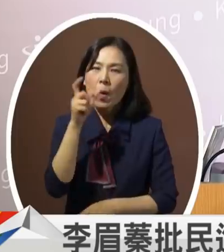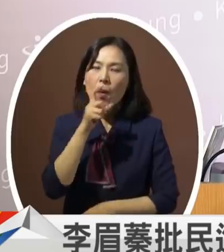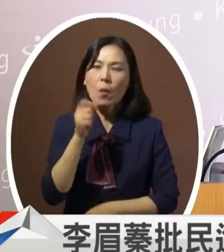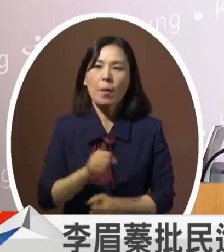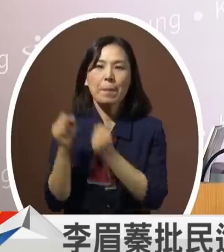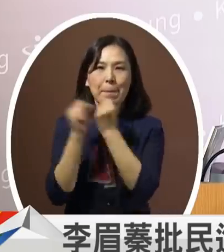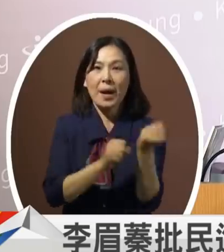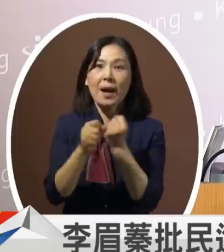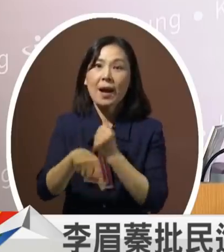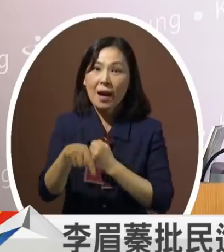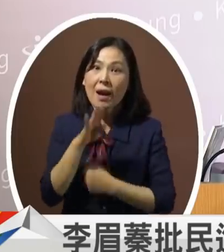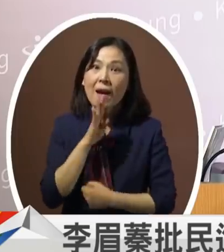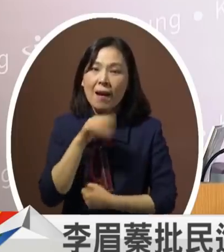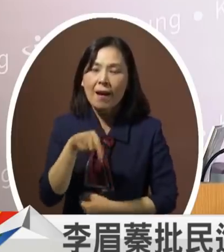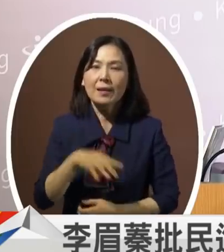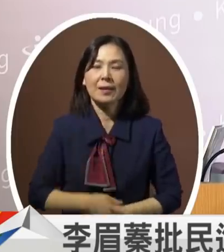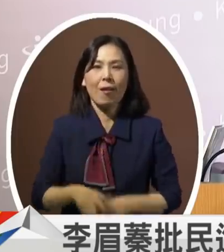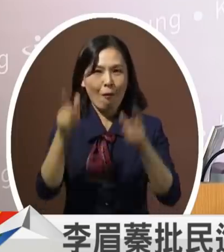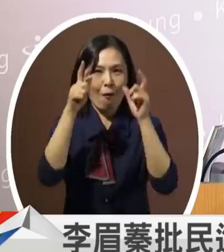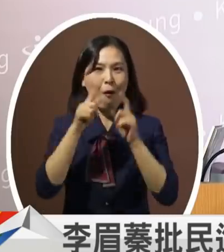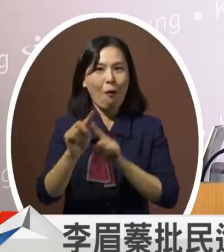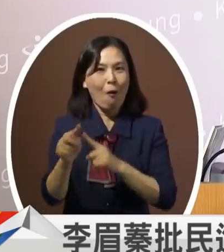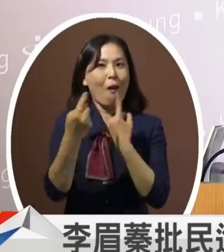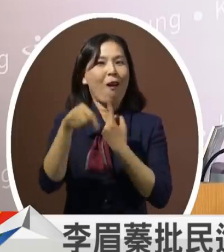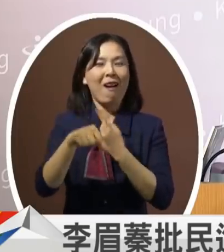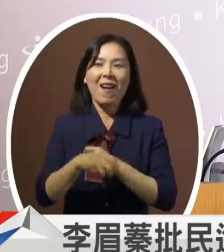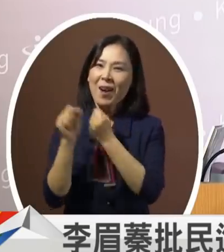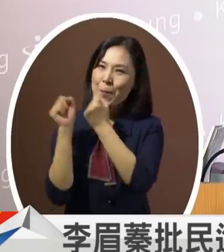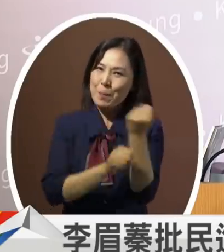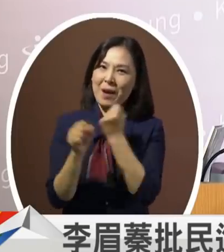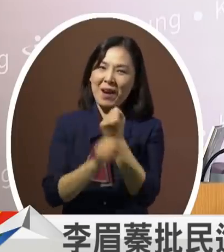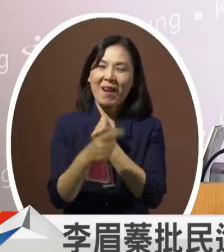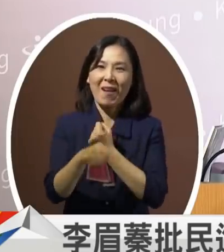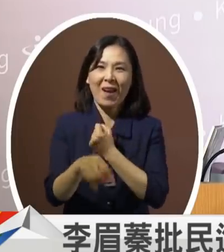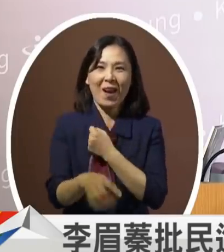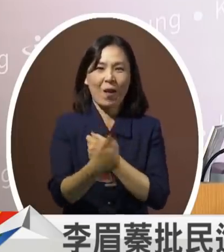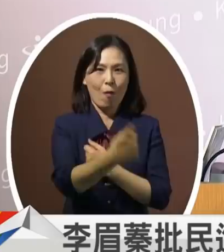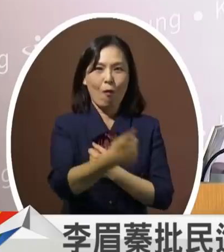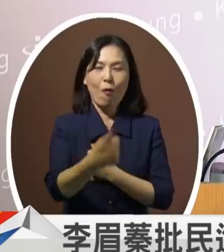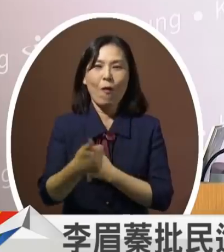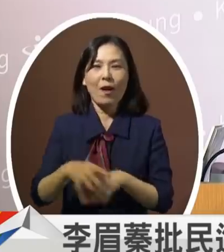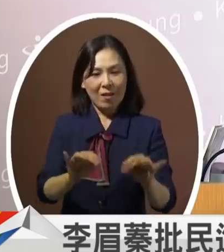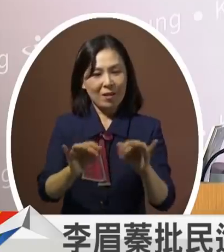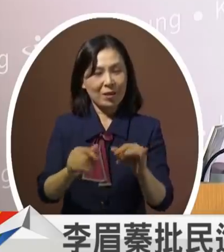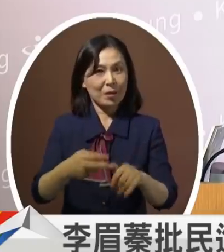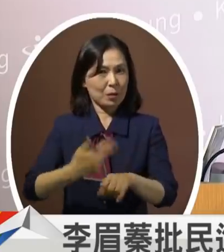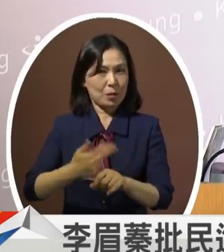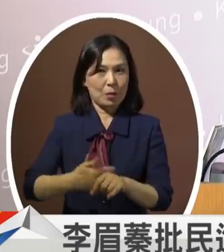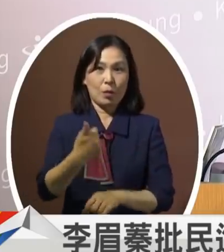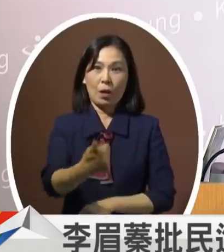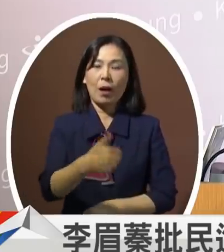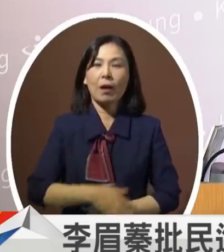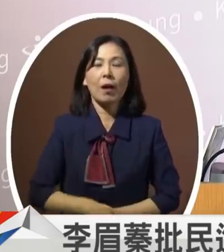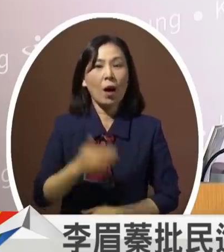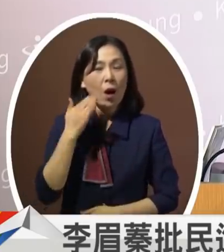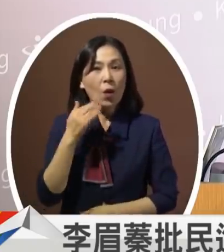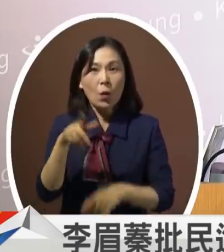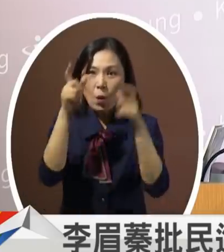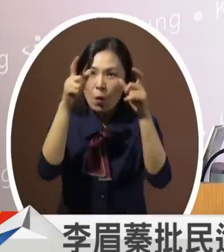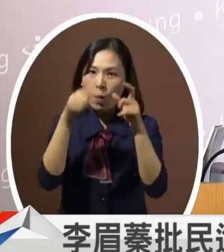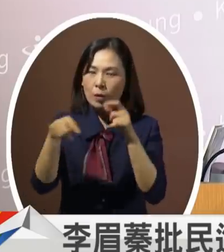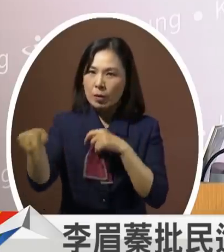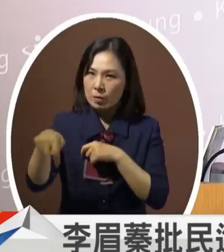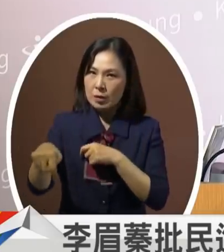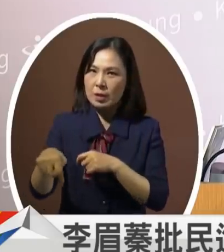蔗那我们高雄刚刚好有优质的甘蔗土地跟技术如果高雄能占有全球